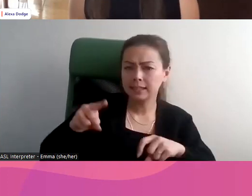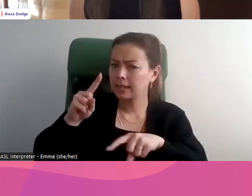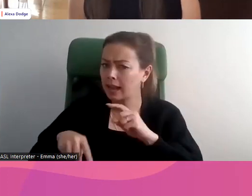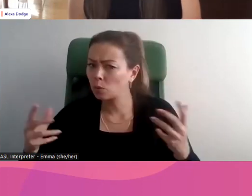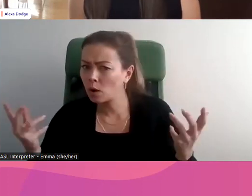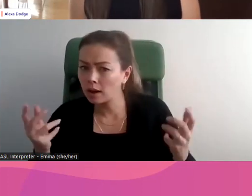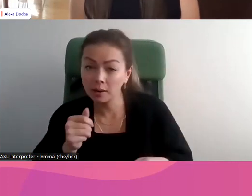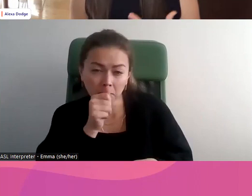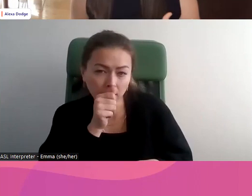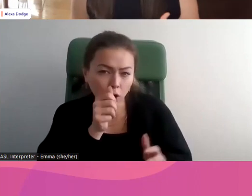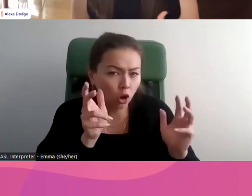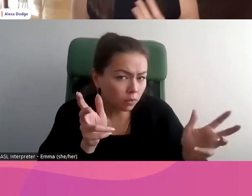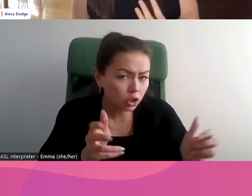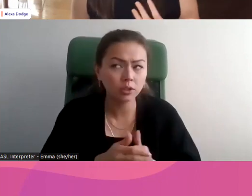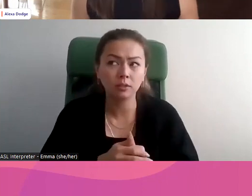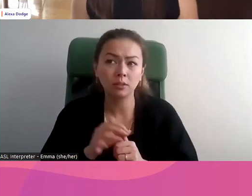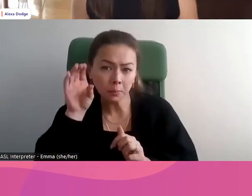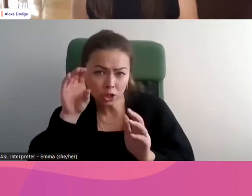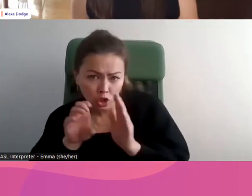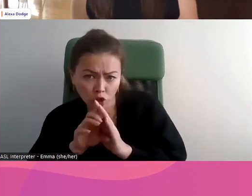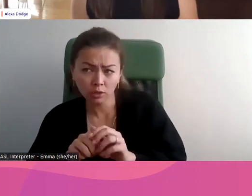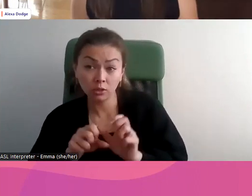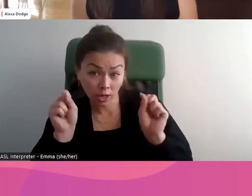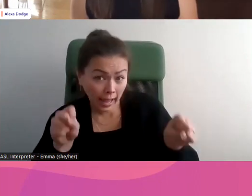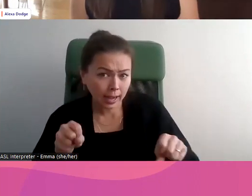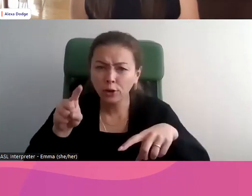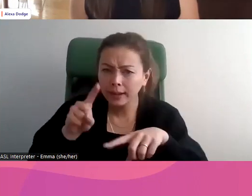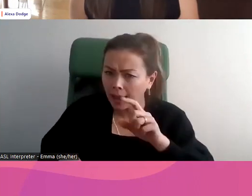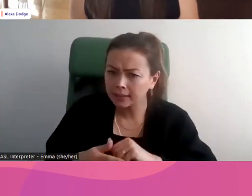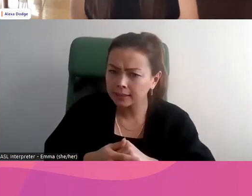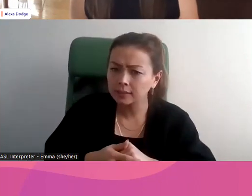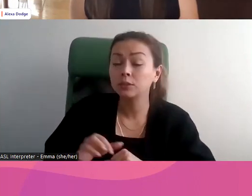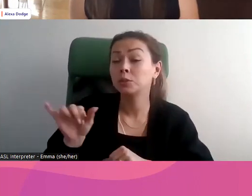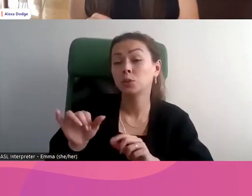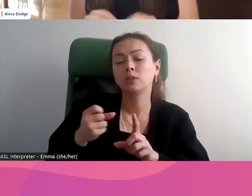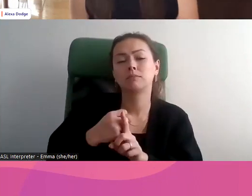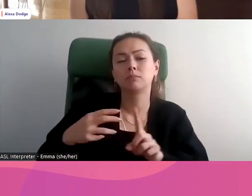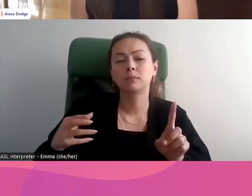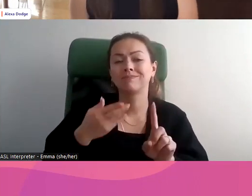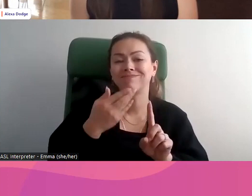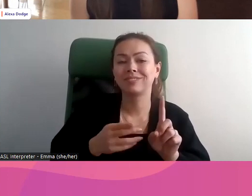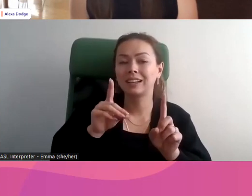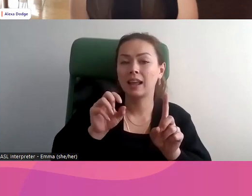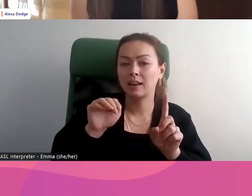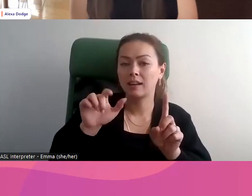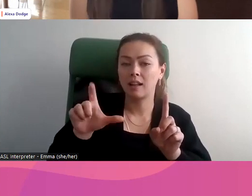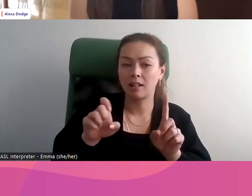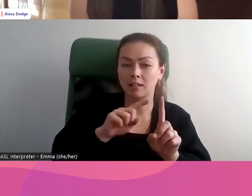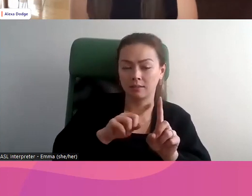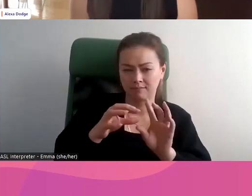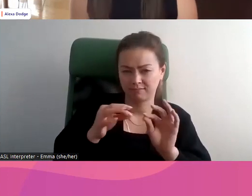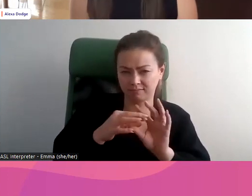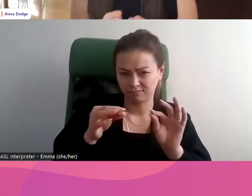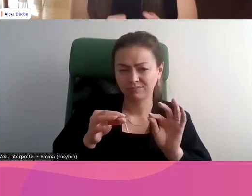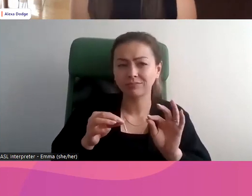acceptable de partager la photo de quelqu'un ou une conversation privée? Comme nous l'avons mentionné, il y a des